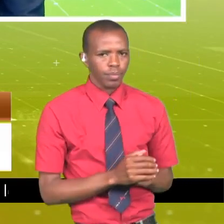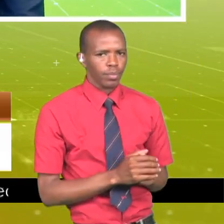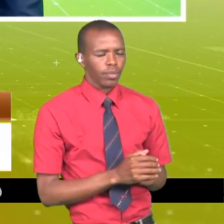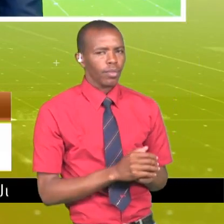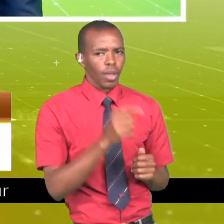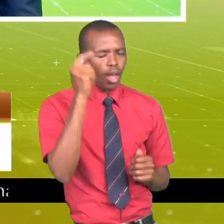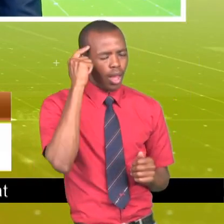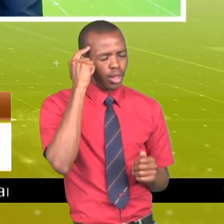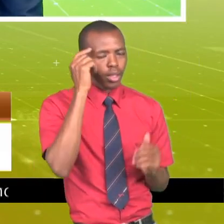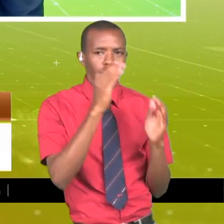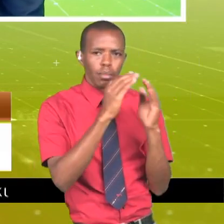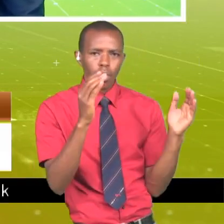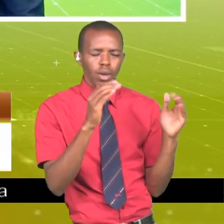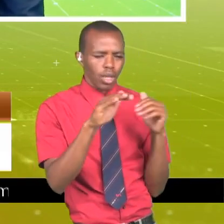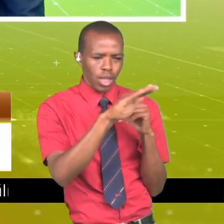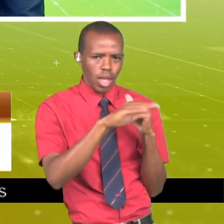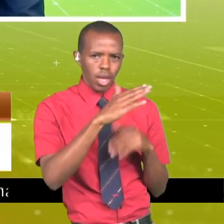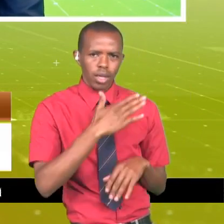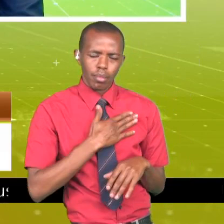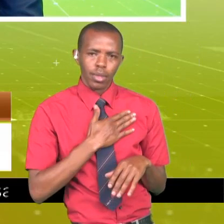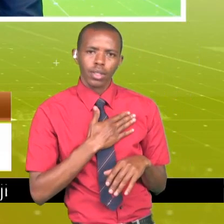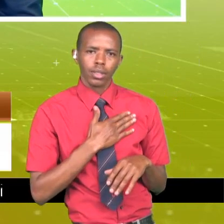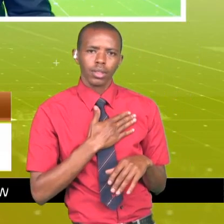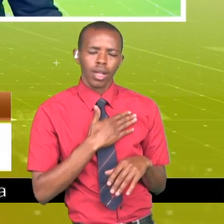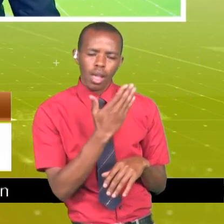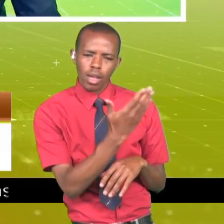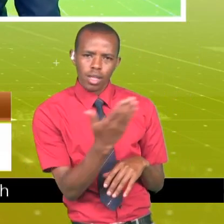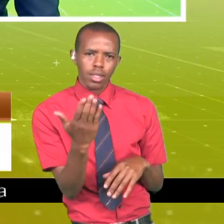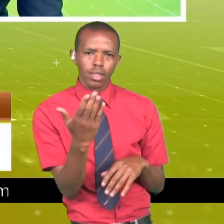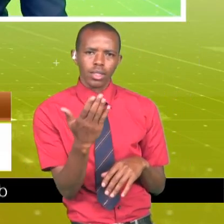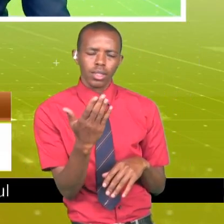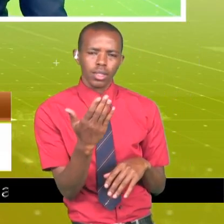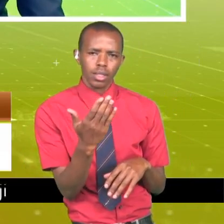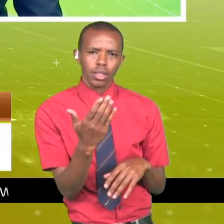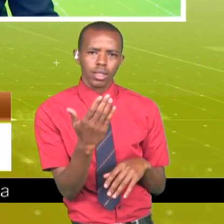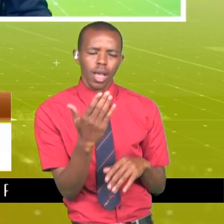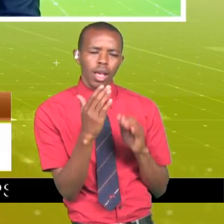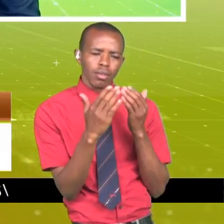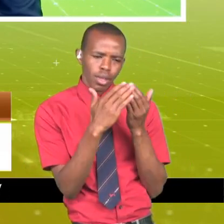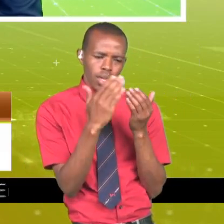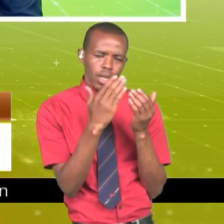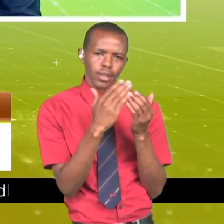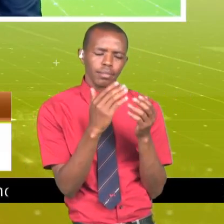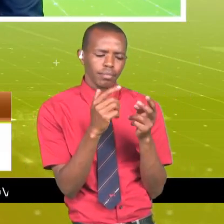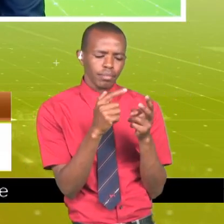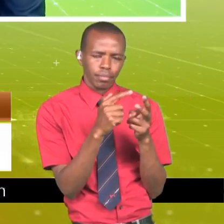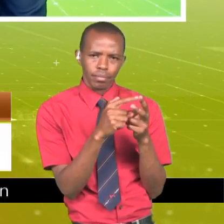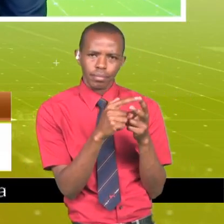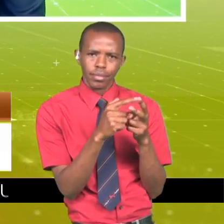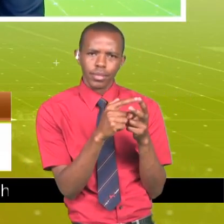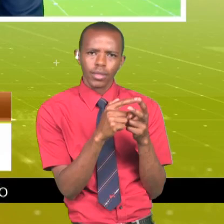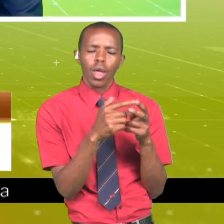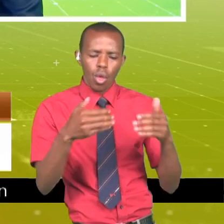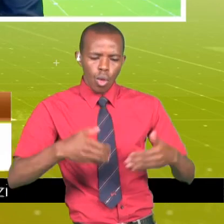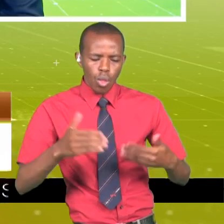Nathani sana sana katika ni obungilangu kuna yale mambo ambayo nilitangulia kuangazia ya kwamba. Nimeweza kukusanya